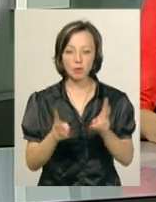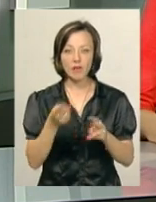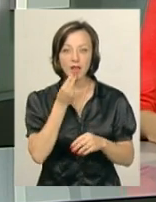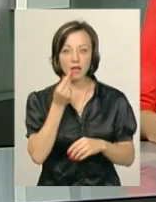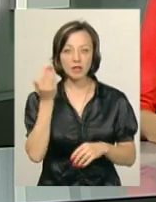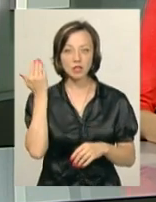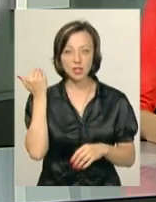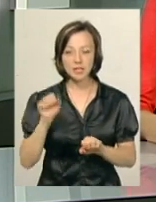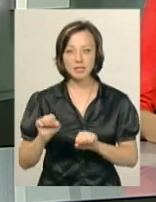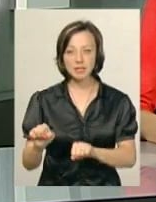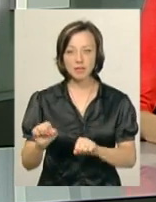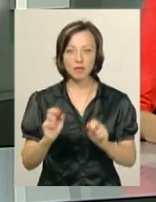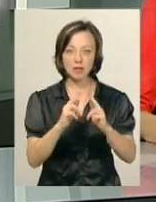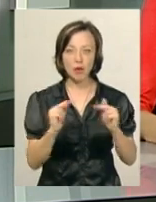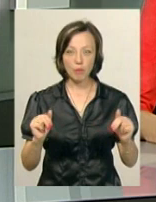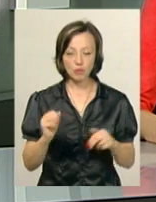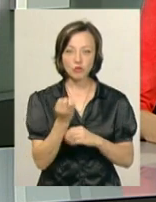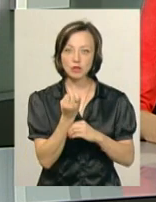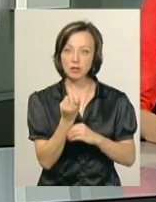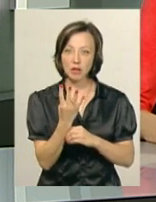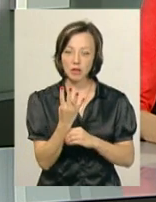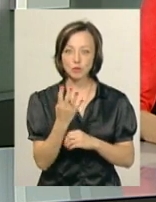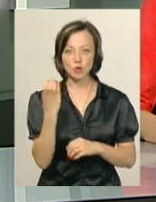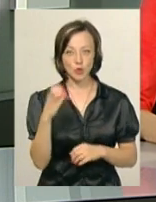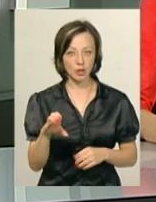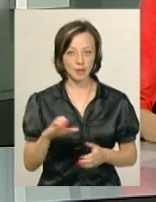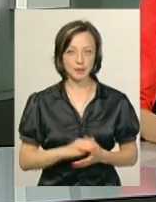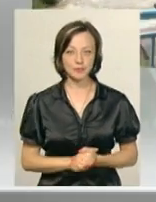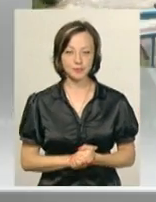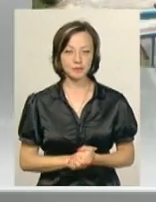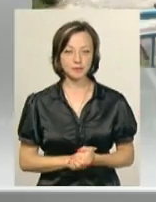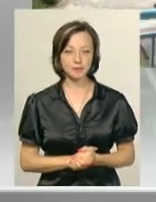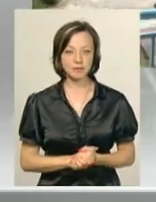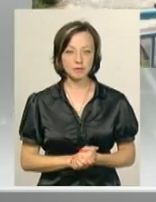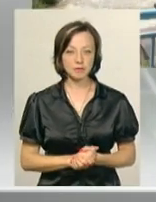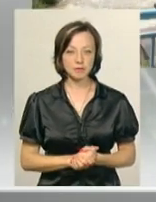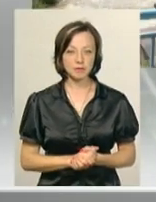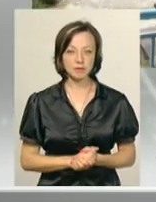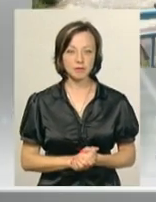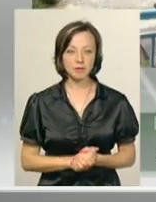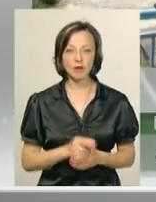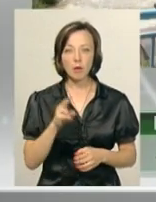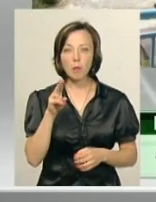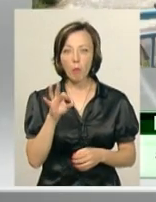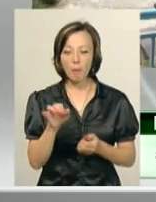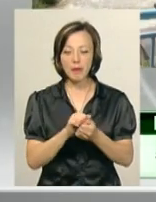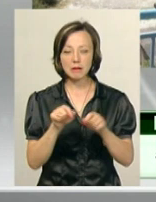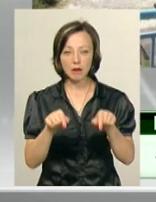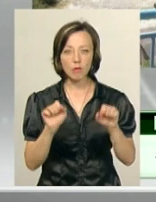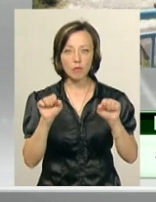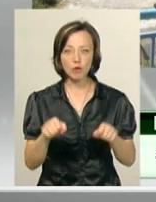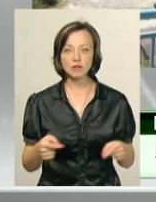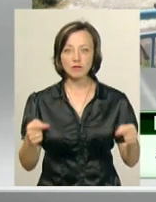їжі для захисників замку у 14-му столітті. По матеріалу ми його можемо визначати як